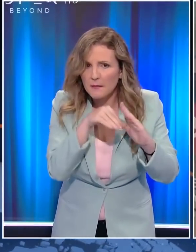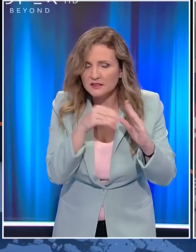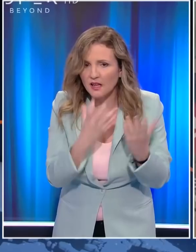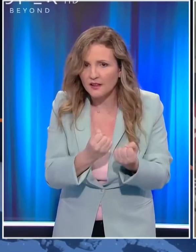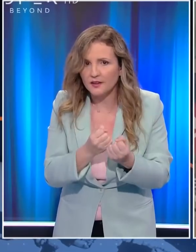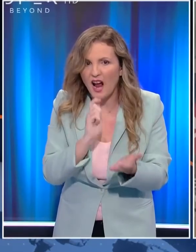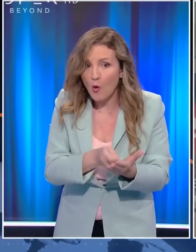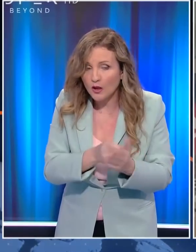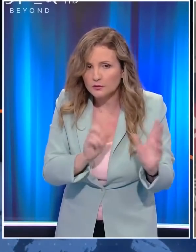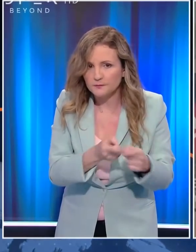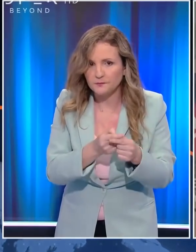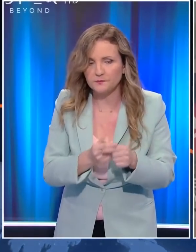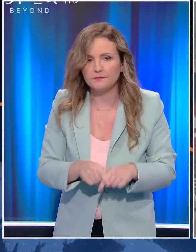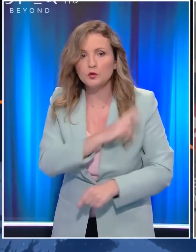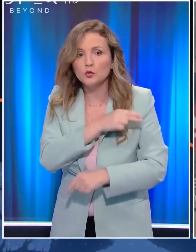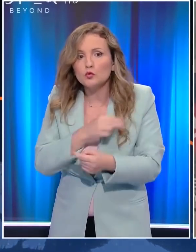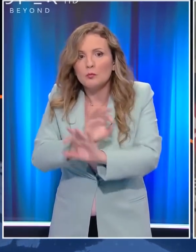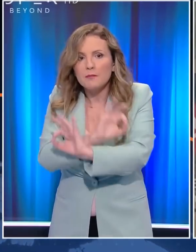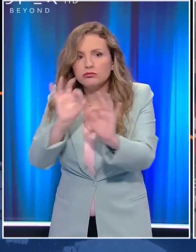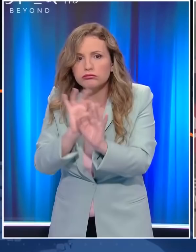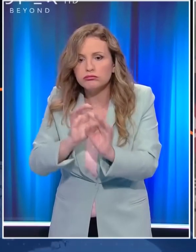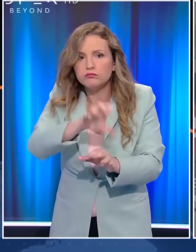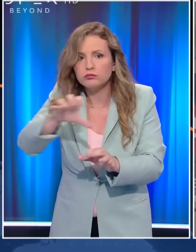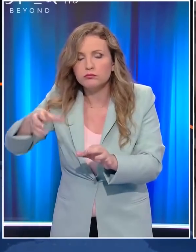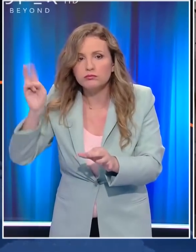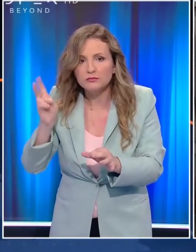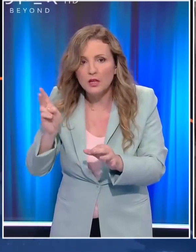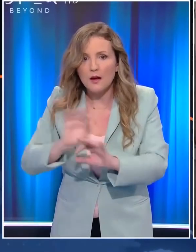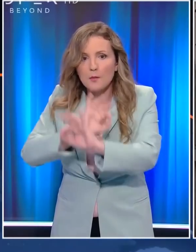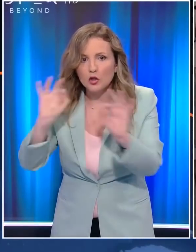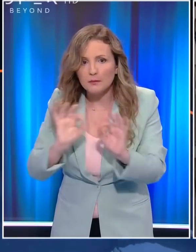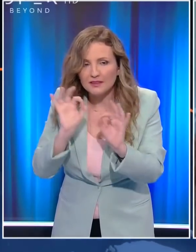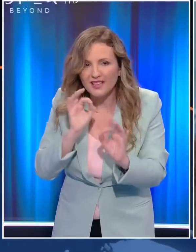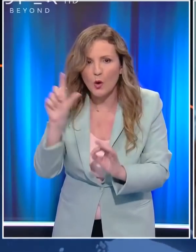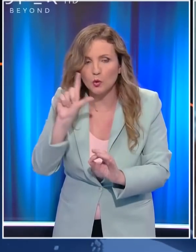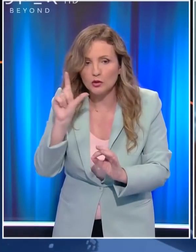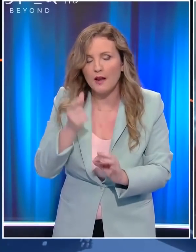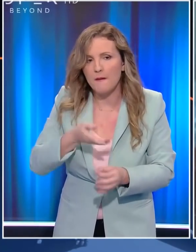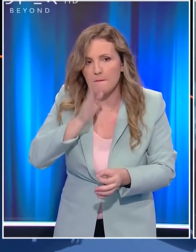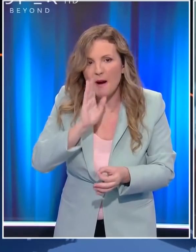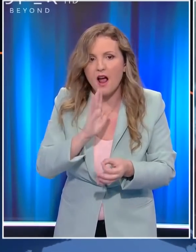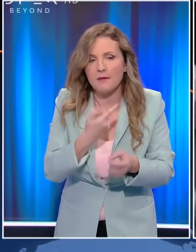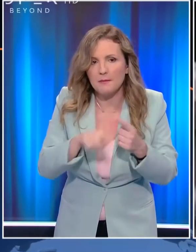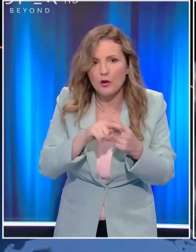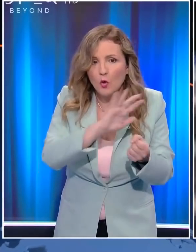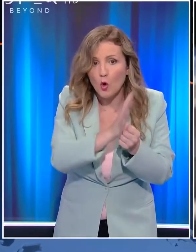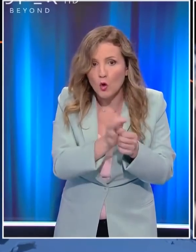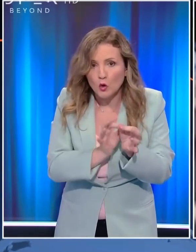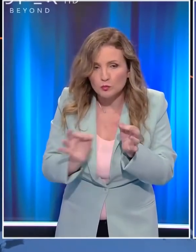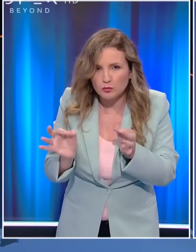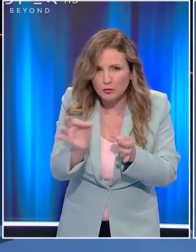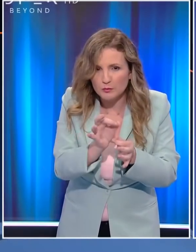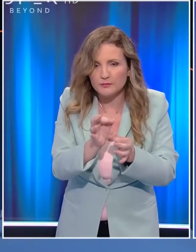Σε συναγερμό έχουν τεθεί όλα τα νοσοκομεία στη Λουιζιάννα. Μία από τις πολιτείες που πλήττονται σφοδρά από την πανδημία καθώς καλπάζει η μετάλλαξη